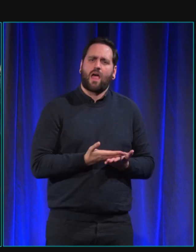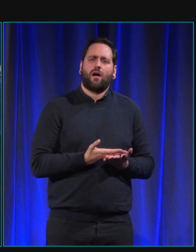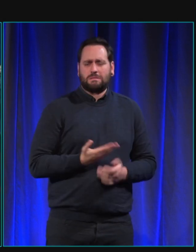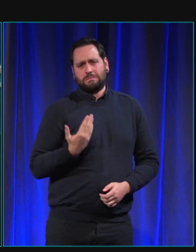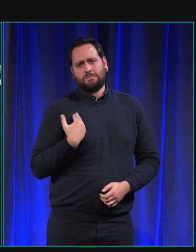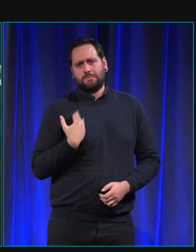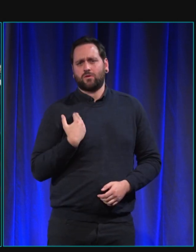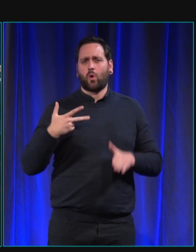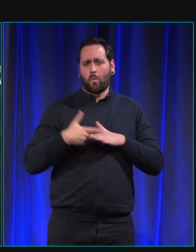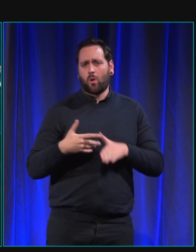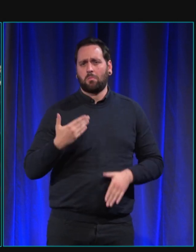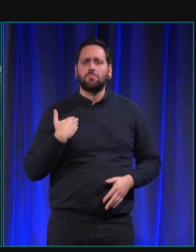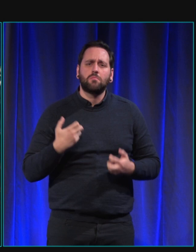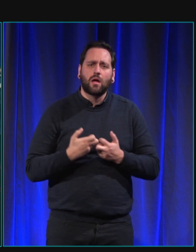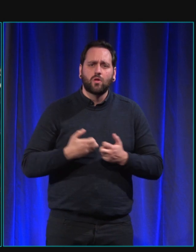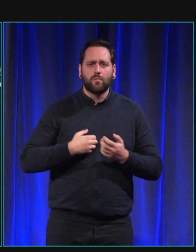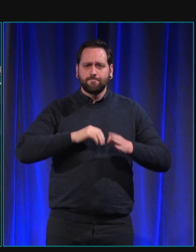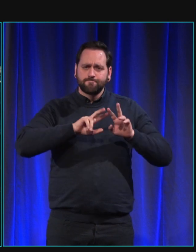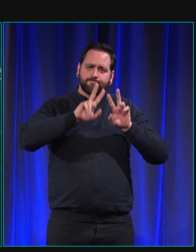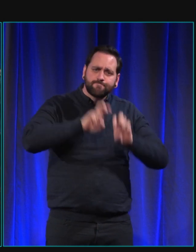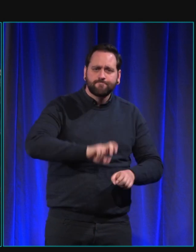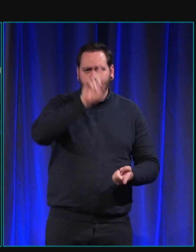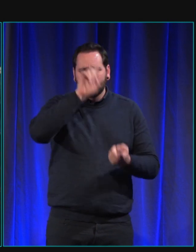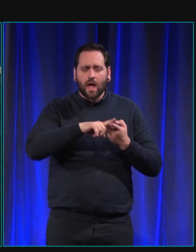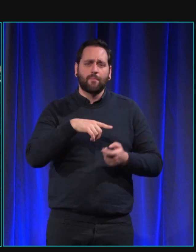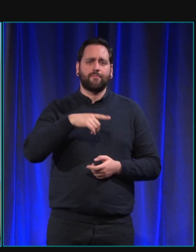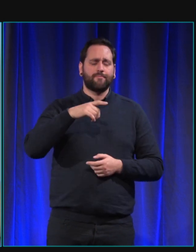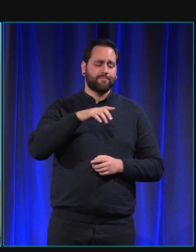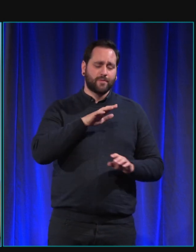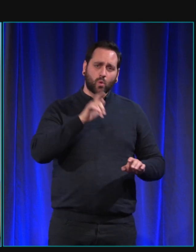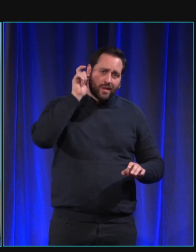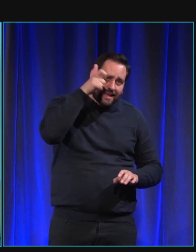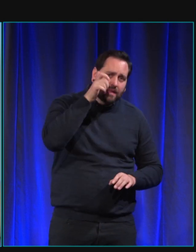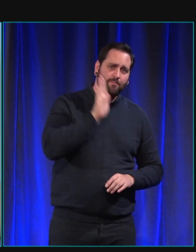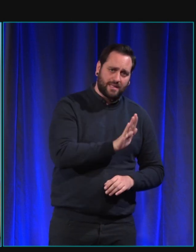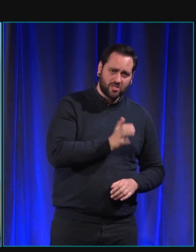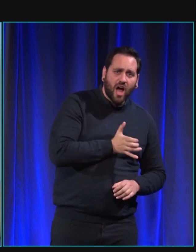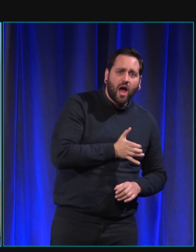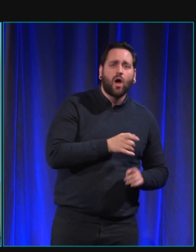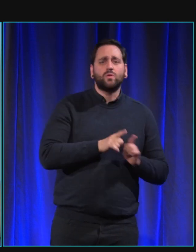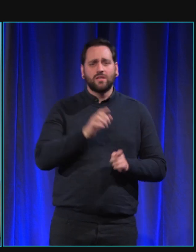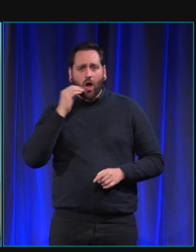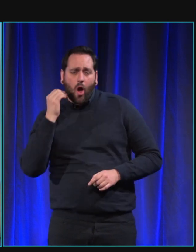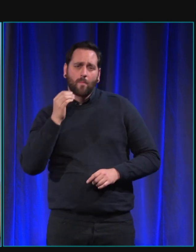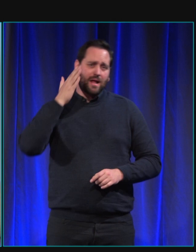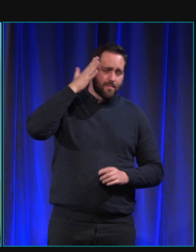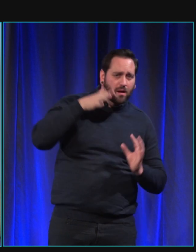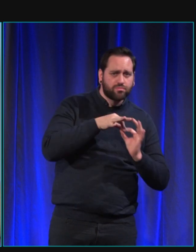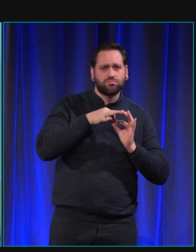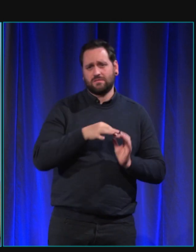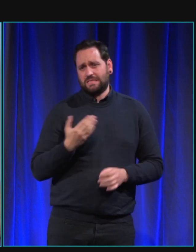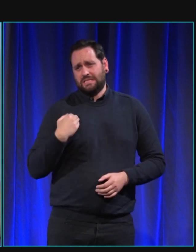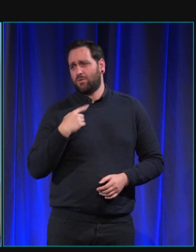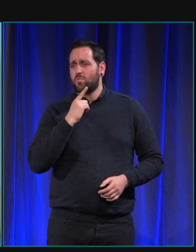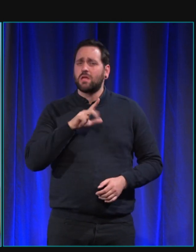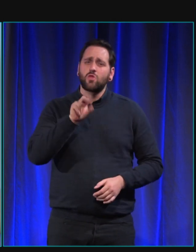capacités cognitives, notamment du chien, et puis de la relation au manimal, ça a 30 ans. Ça s'est vraiment développé récemment. Et du